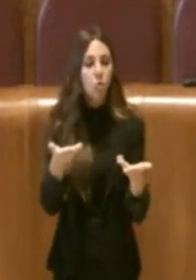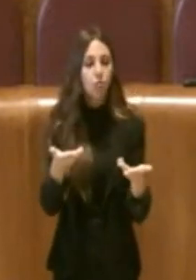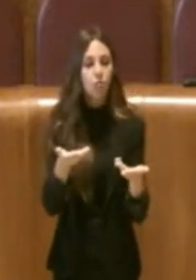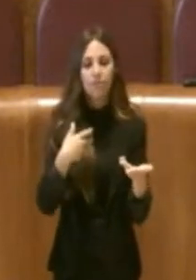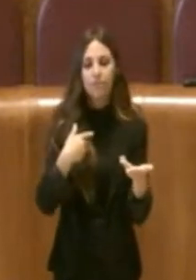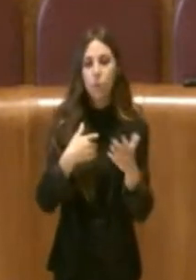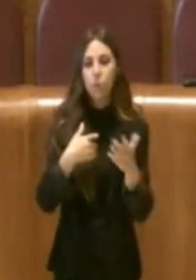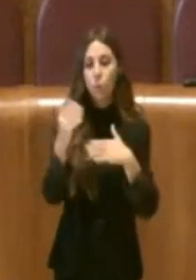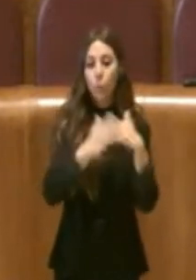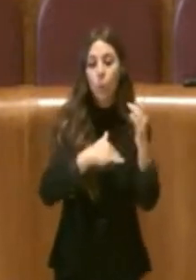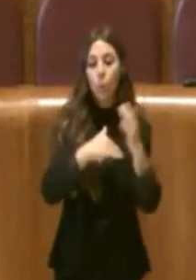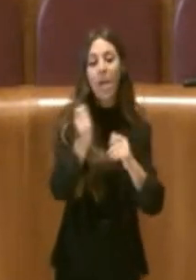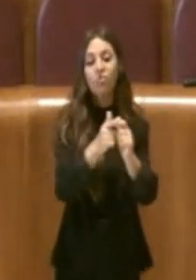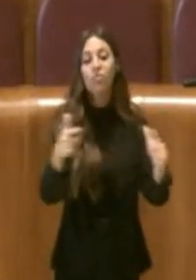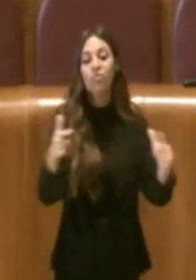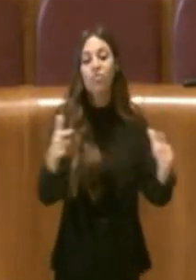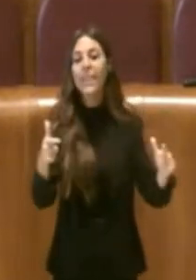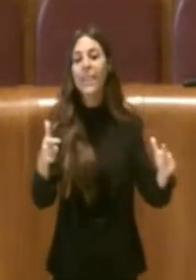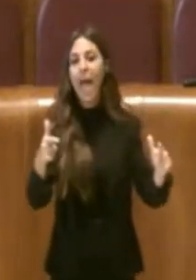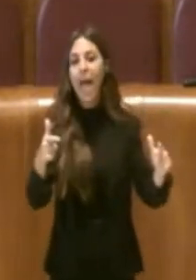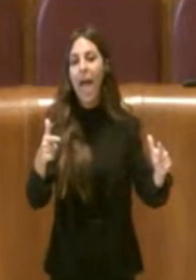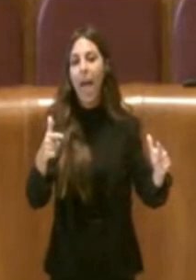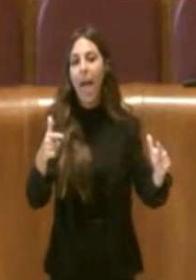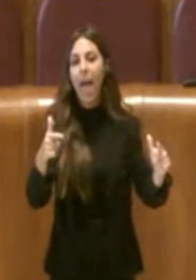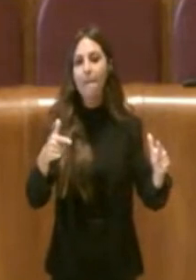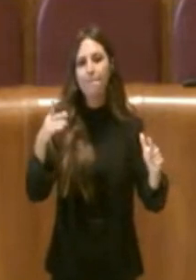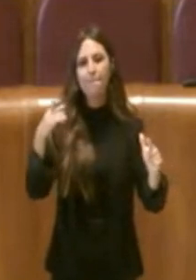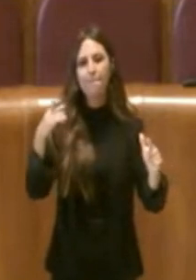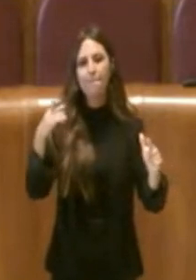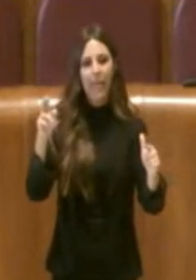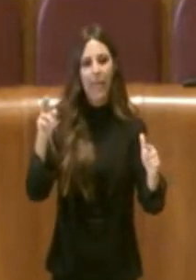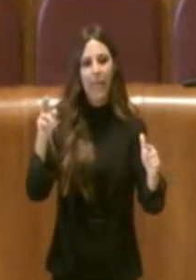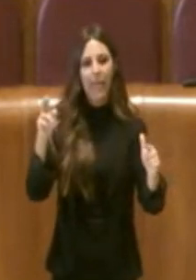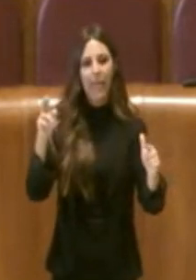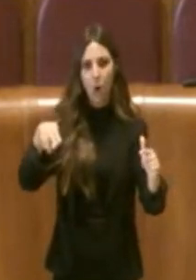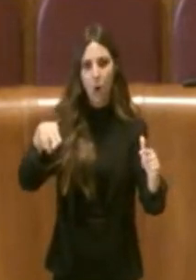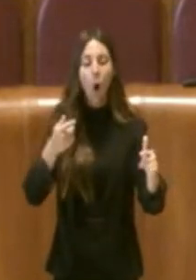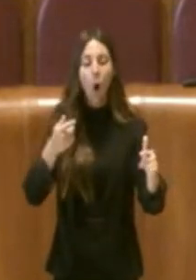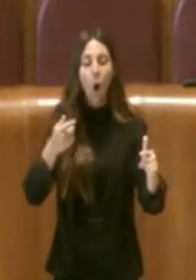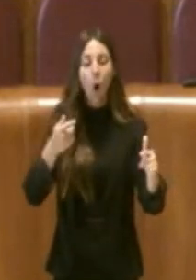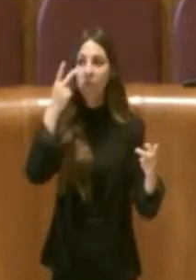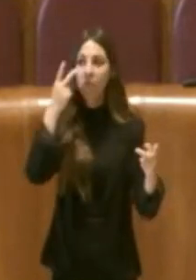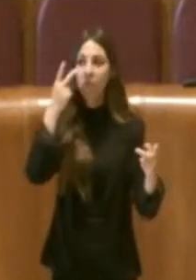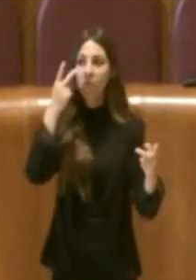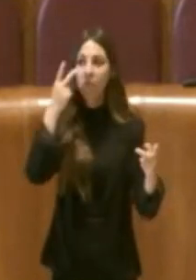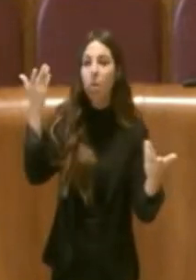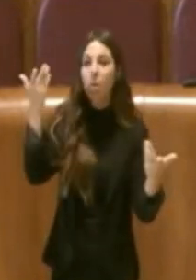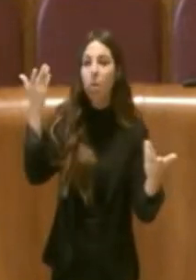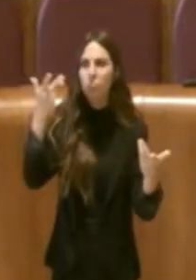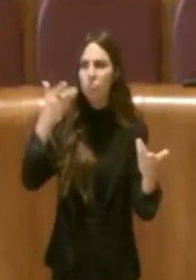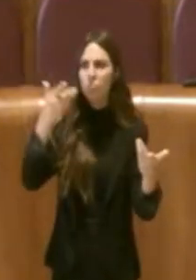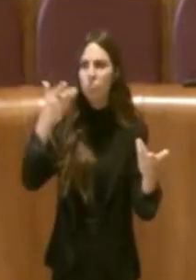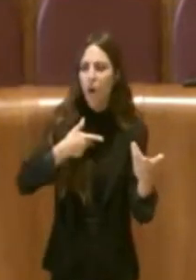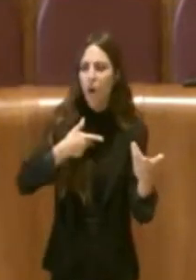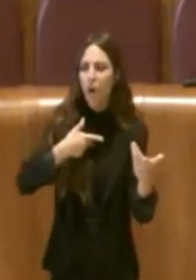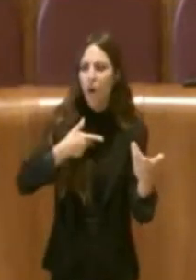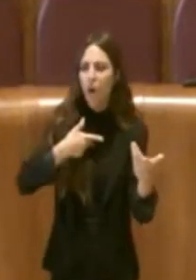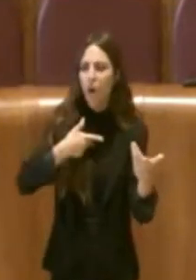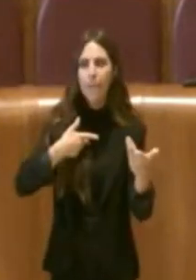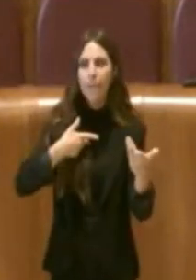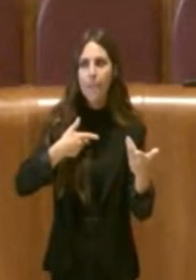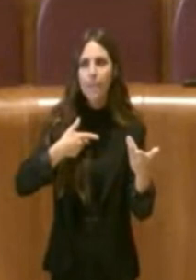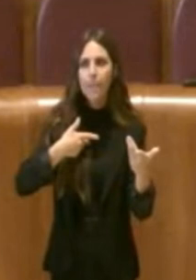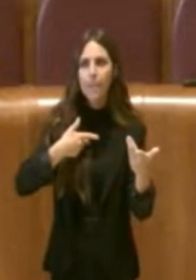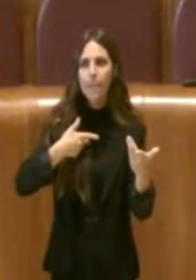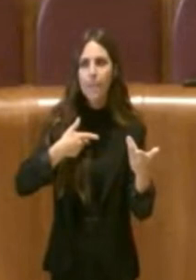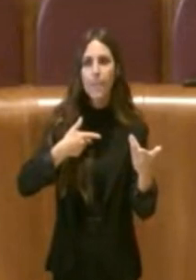'assetto della città di Berlino ci ritroviamo una città che ha concorrono in un certo senso o meglio coincidono